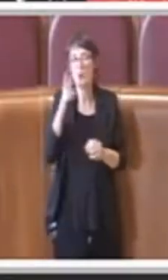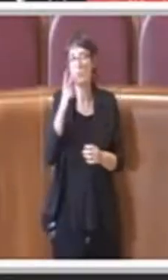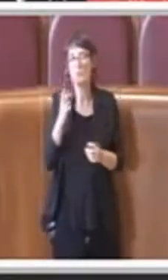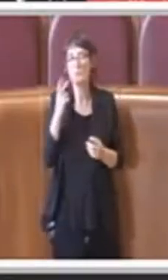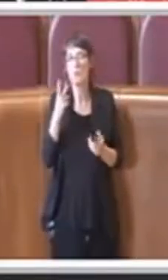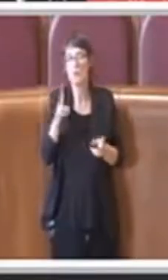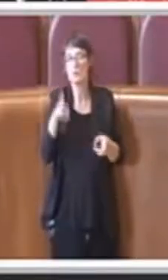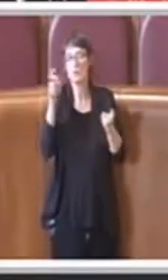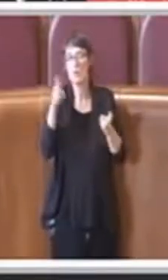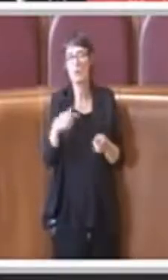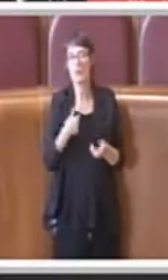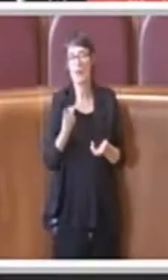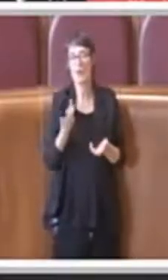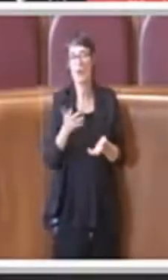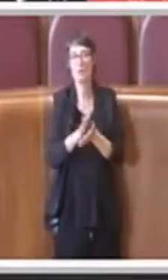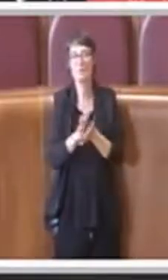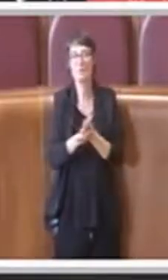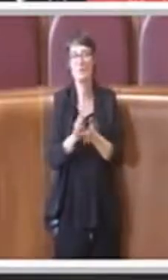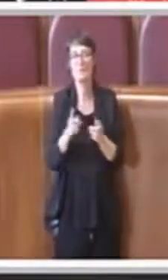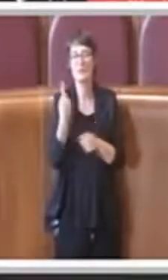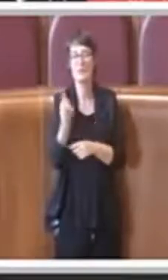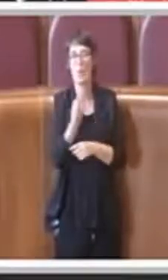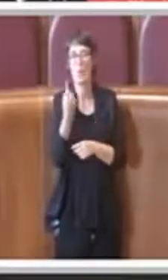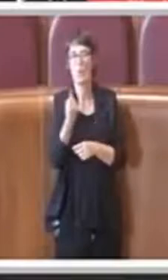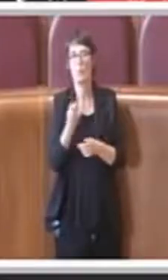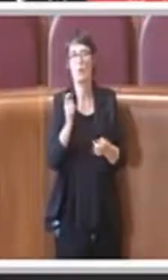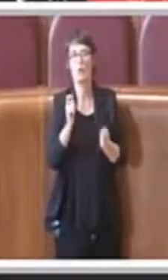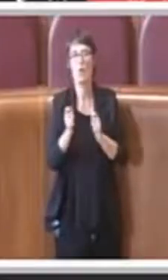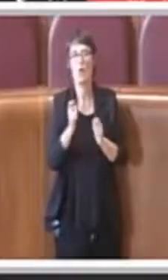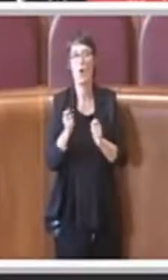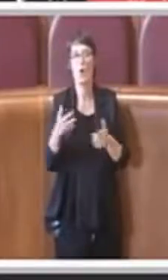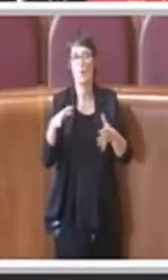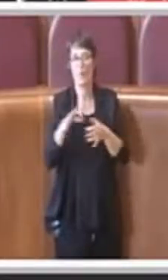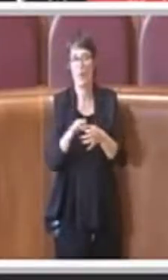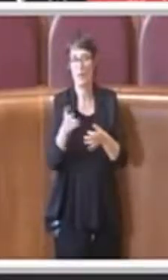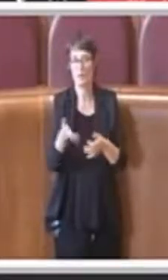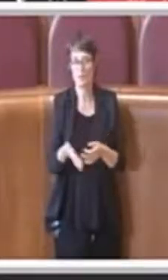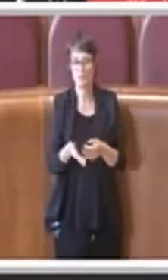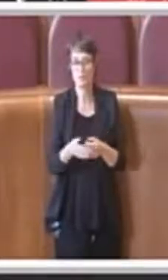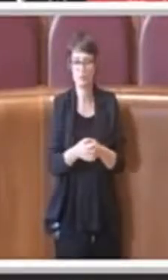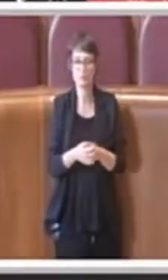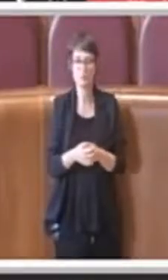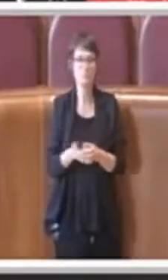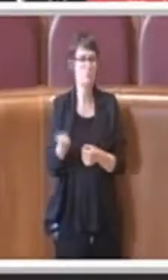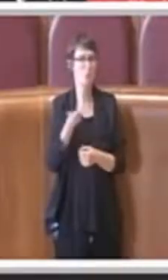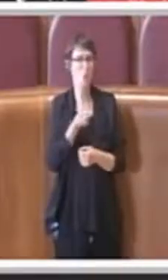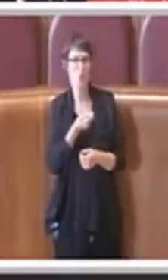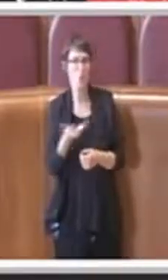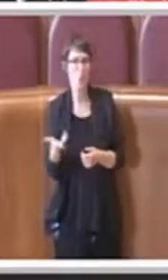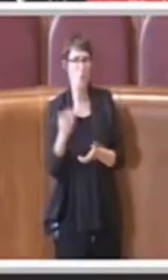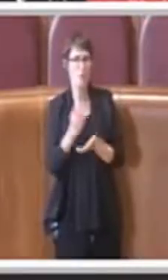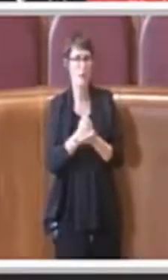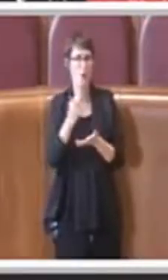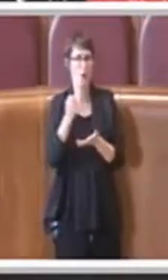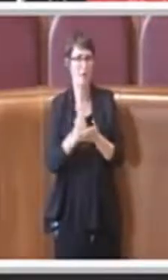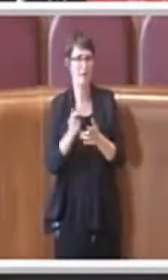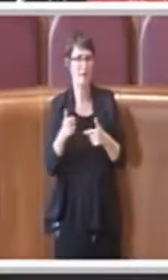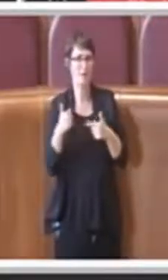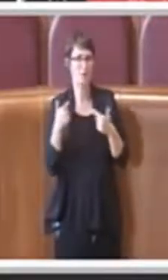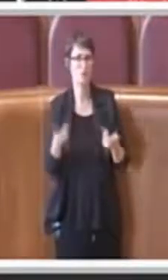fattispecie. Non si entra nel merito di quante sono queste licenze, ma si